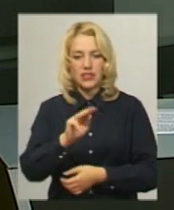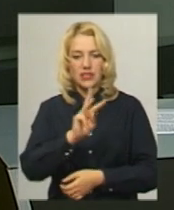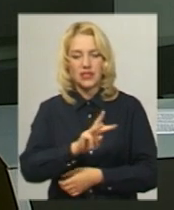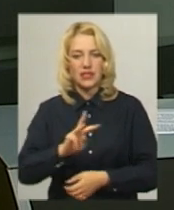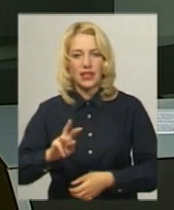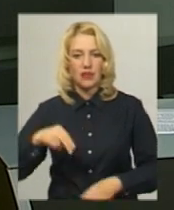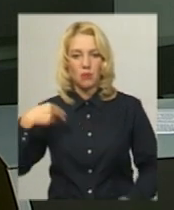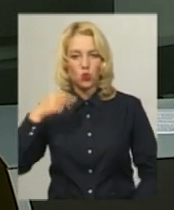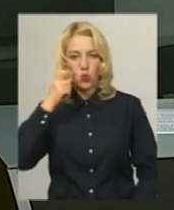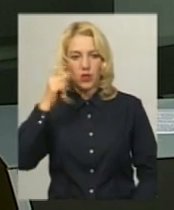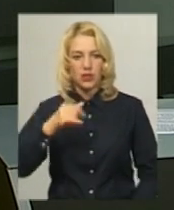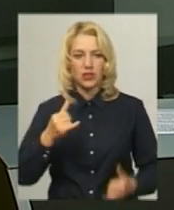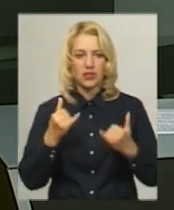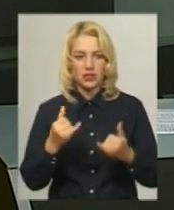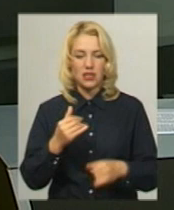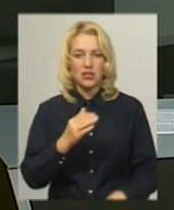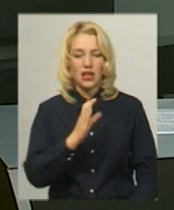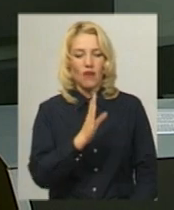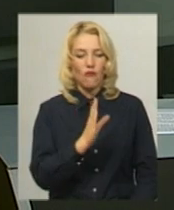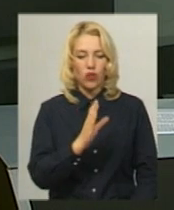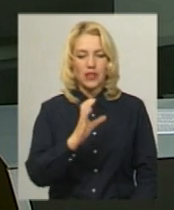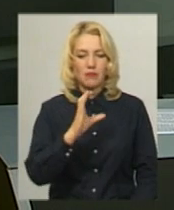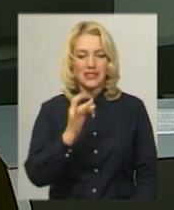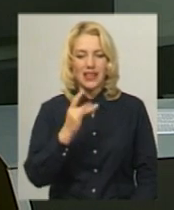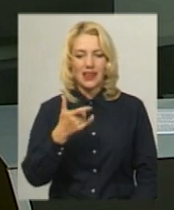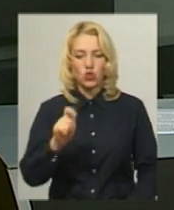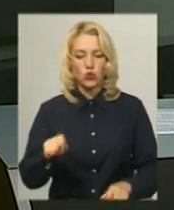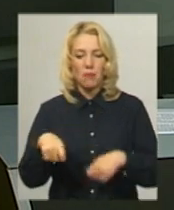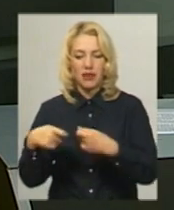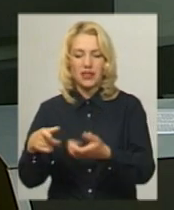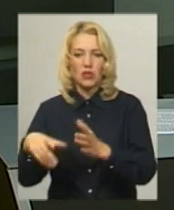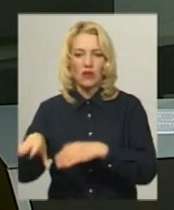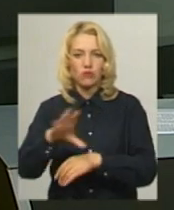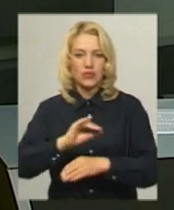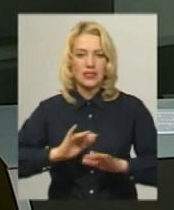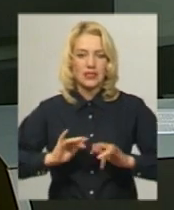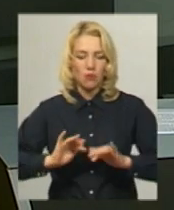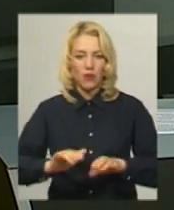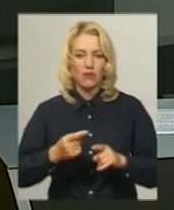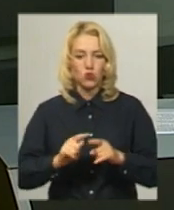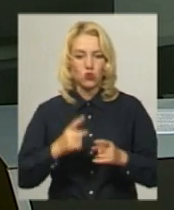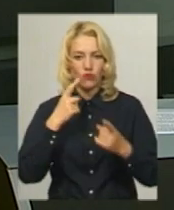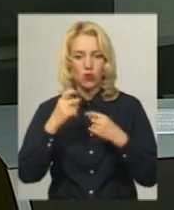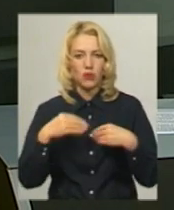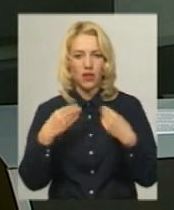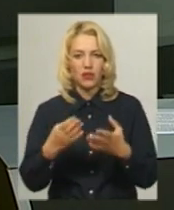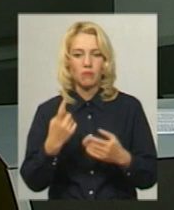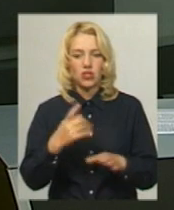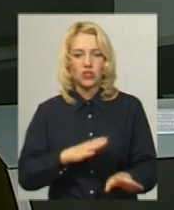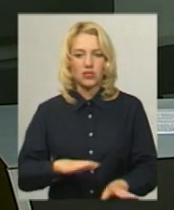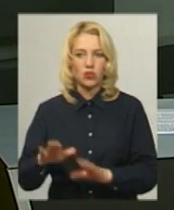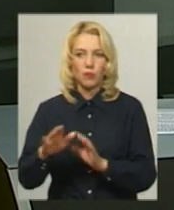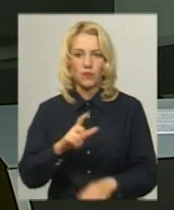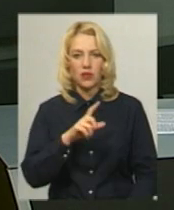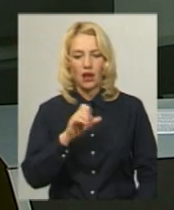президента України. Зараз Володимир Сергійчук передає усі справи. Цю інформацію нам надав перший заступник голови адміністрації